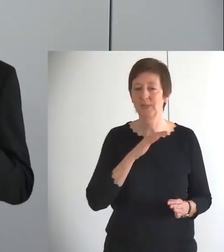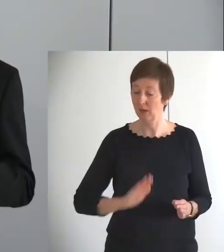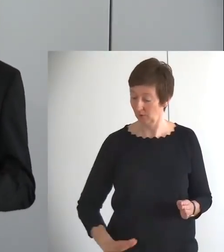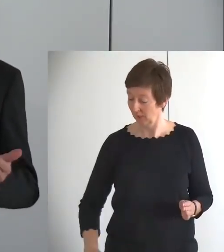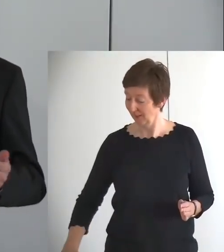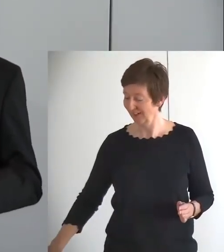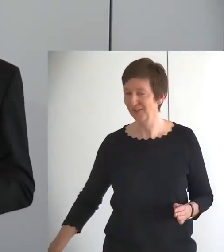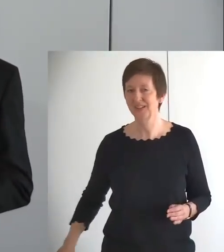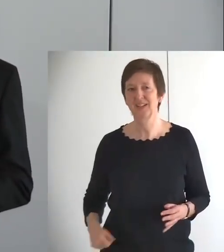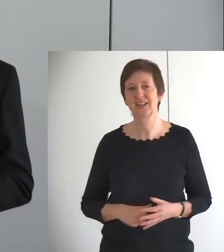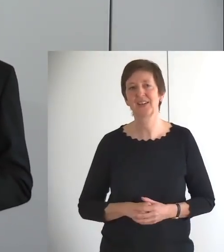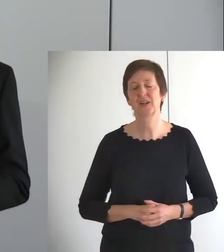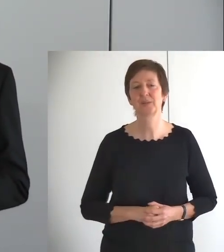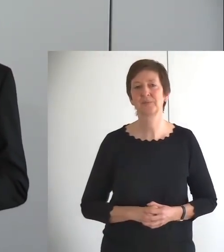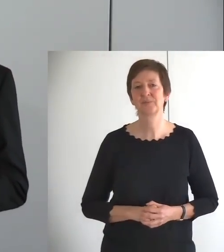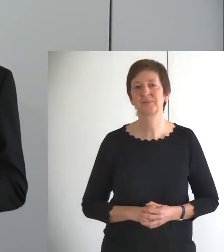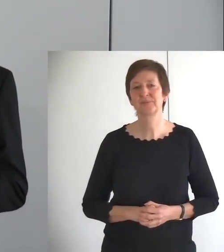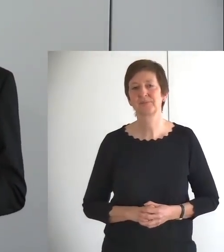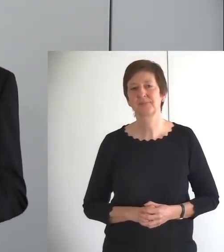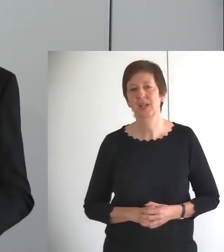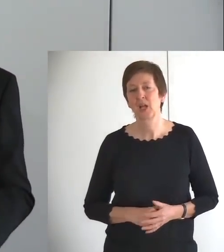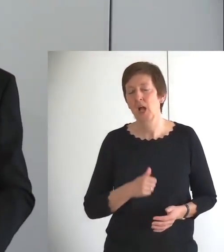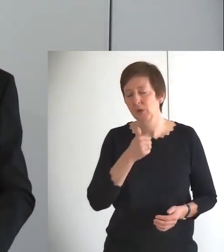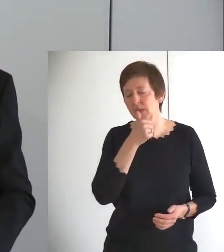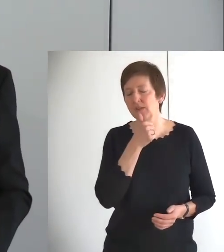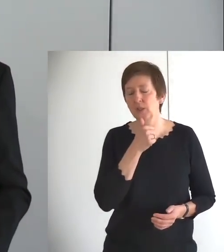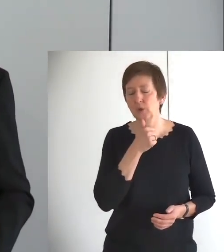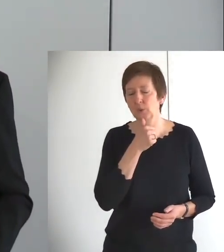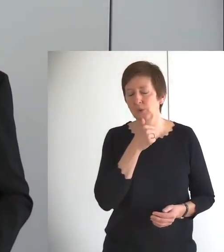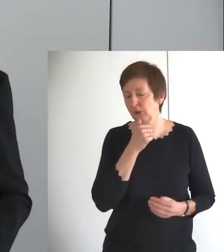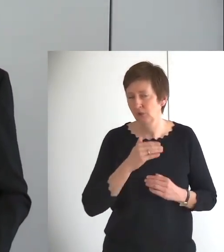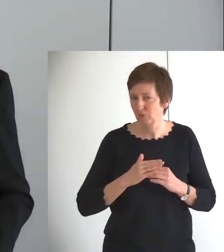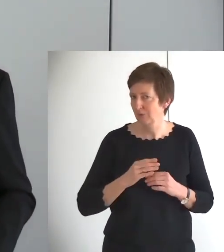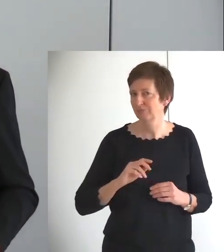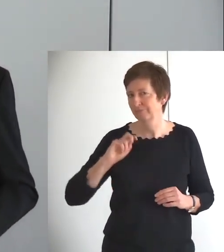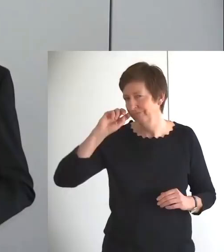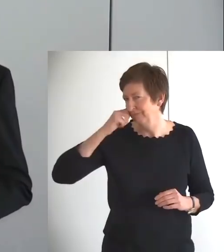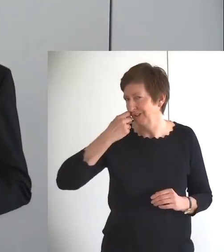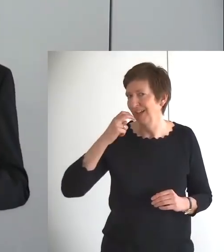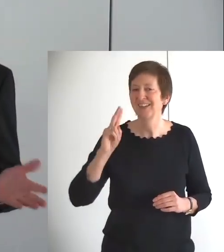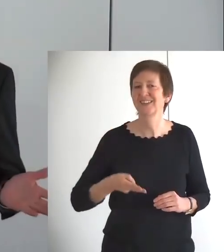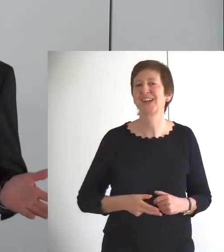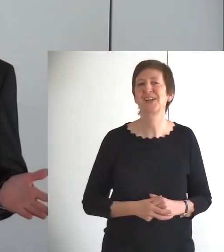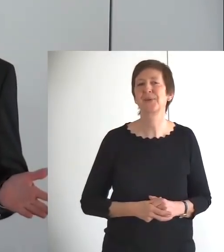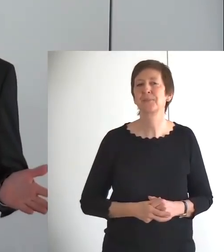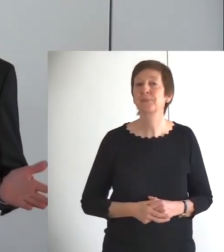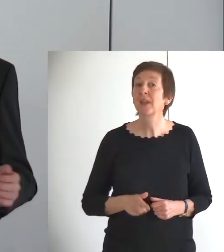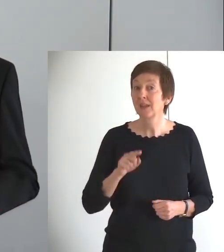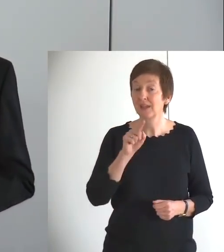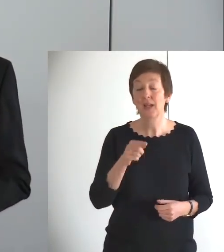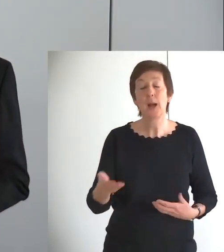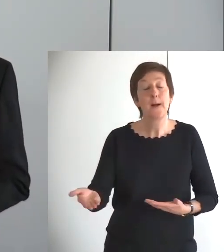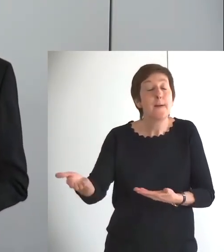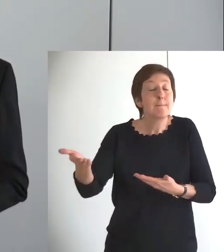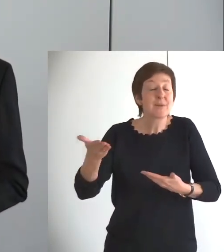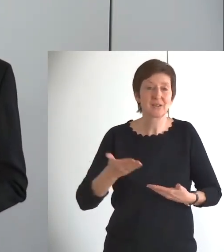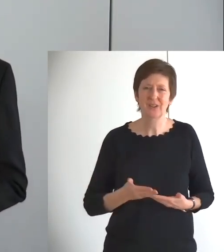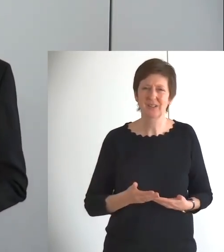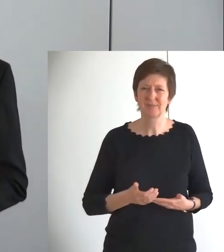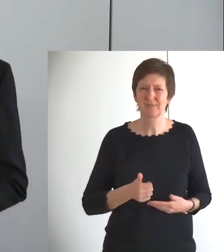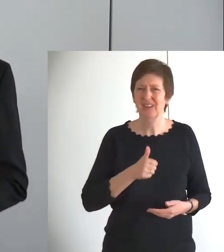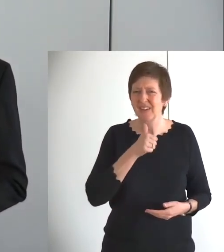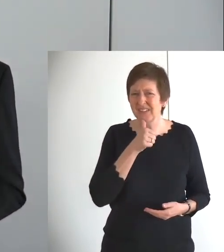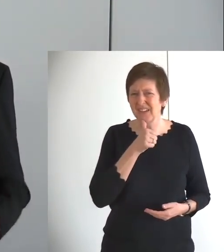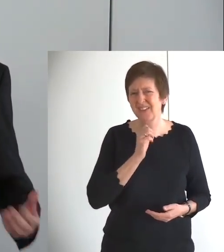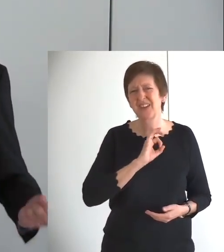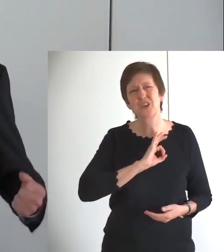dabei, auch ihr, die ihr nun schon dem jugendlichen Alter entschwunden seid. Ihr bringt euch ein, ihr Lieben. Aber ist das nicht schön? Ist das nicht